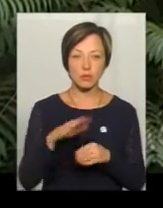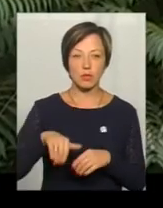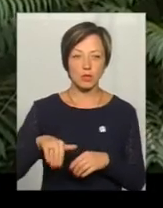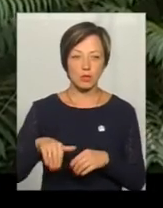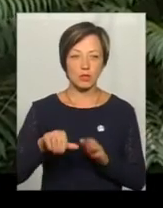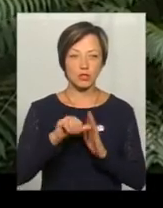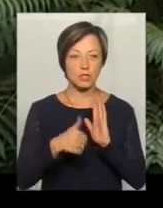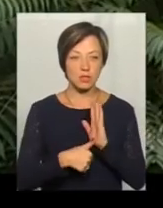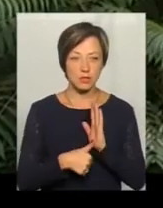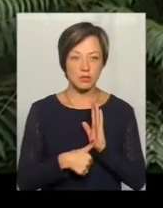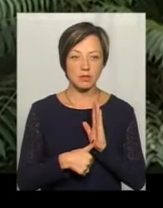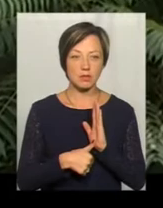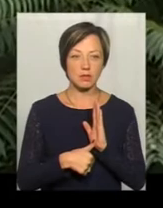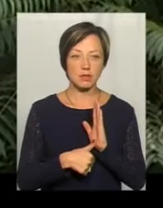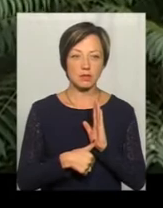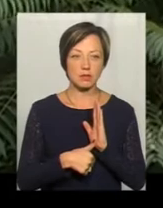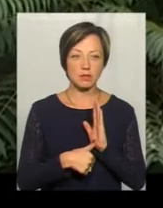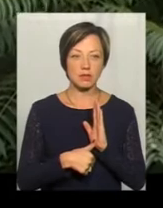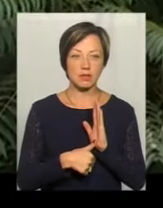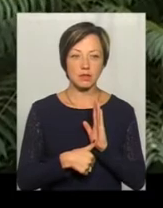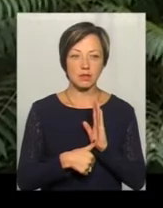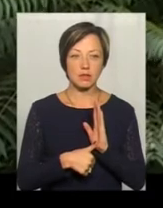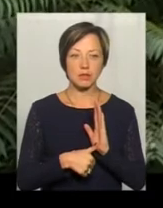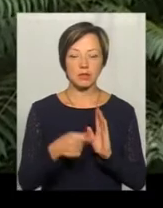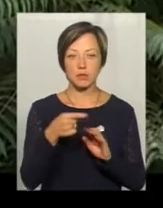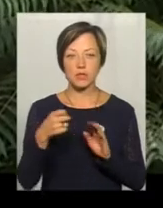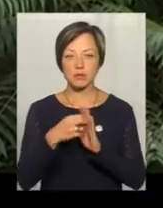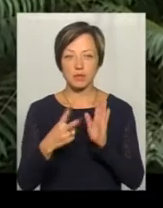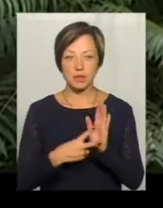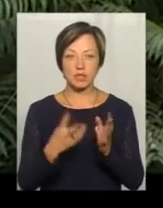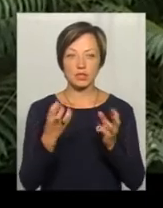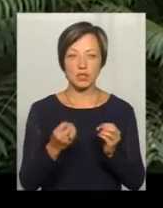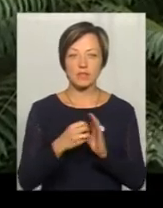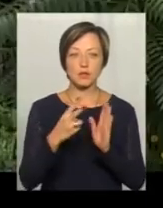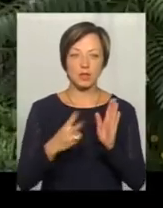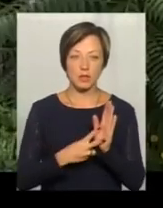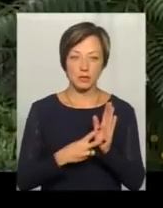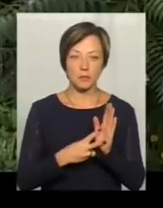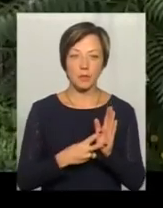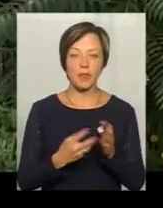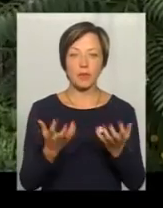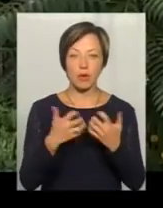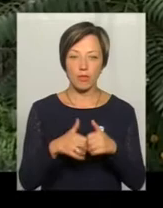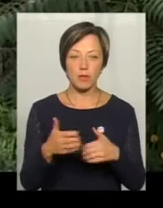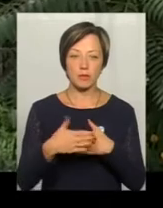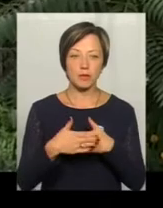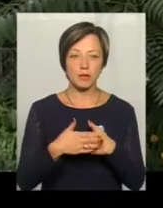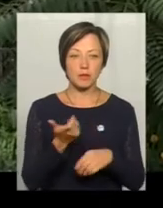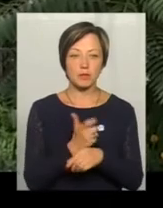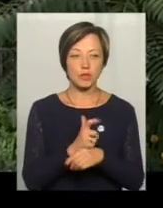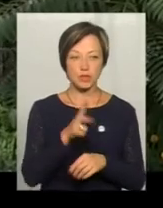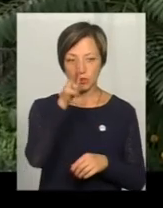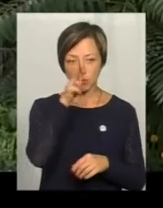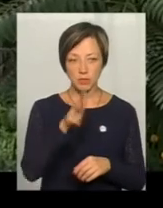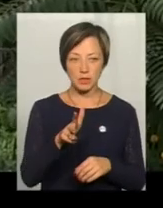з 16, з 16 по 17 і потім з 17. Я так порахував десь більше трьох